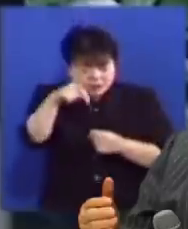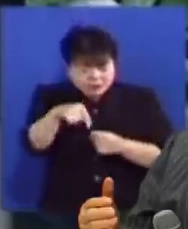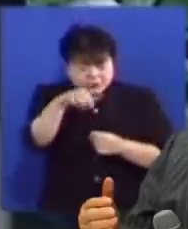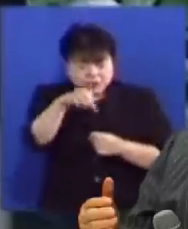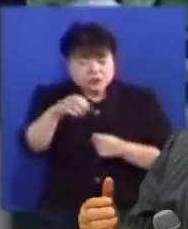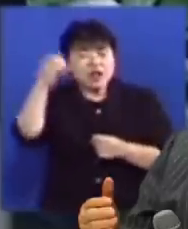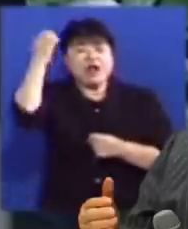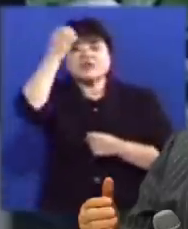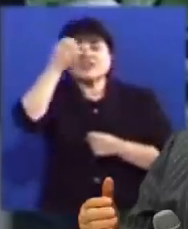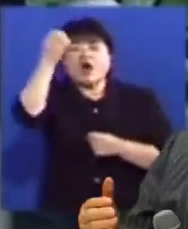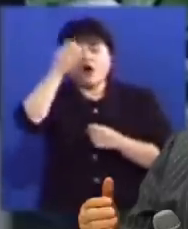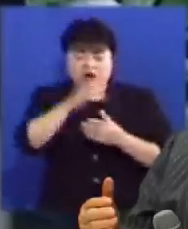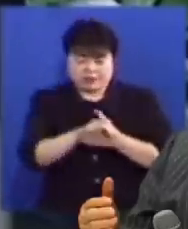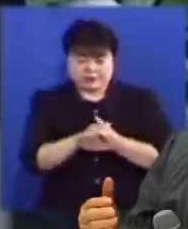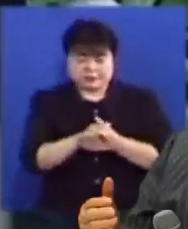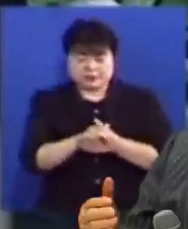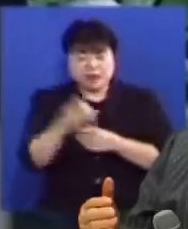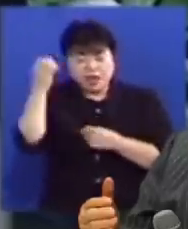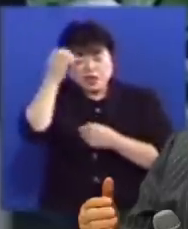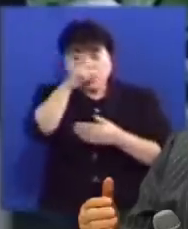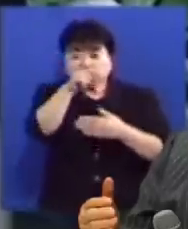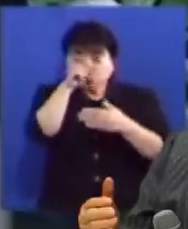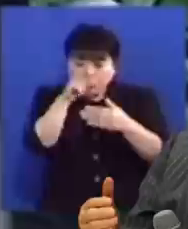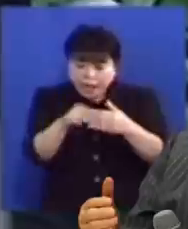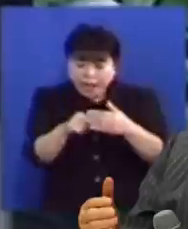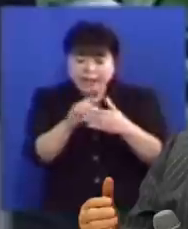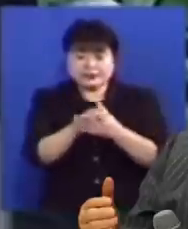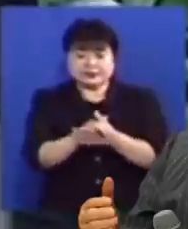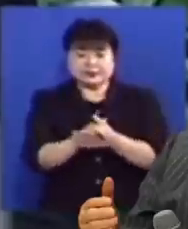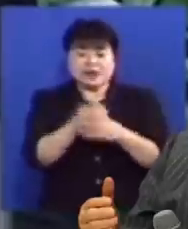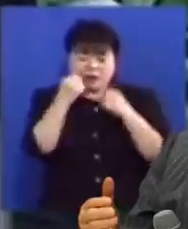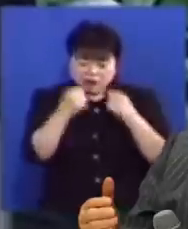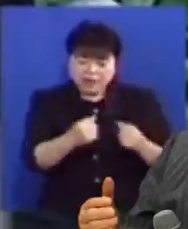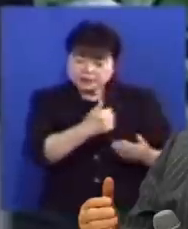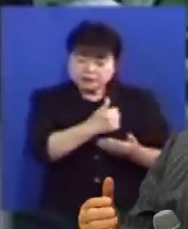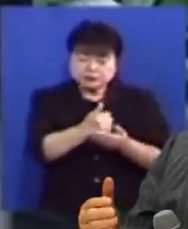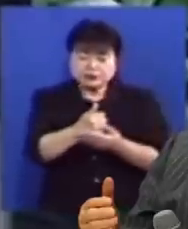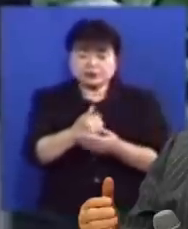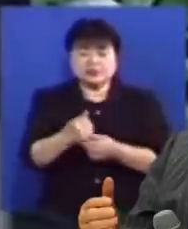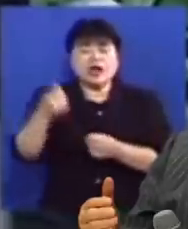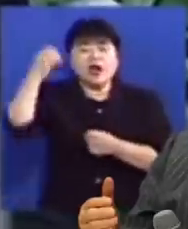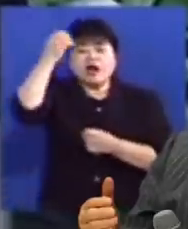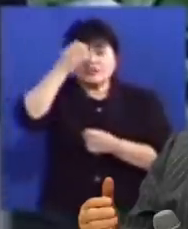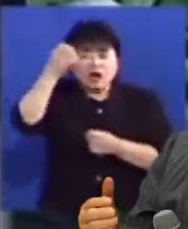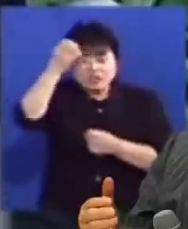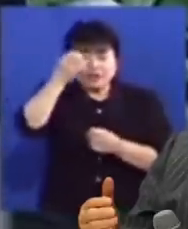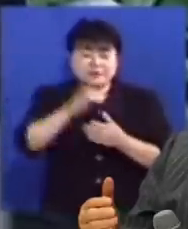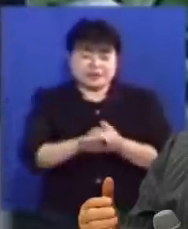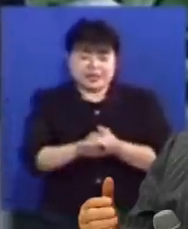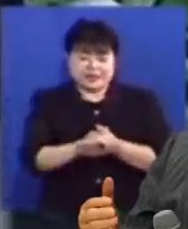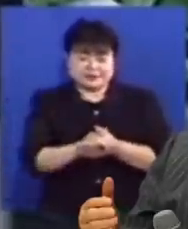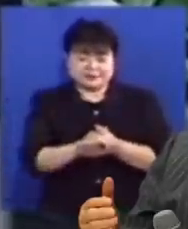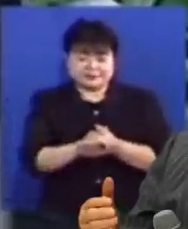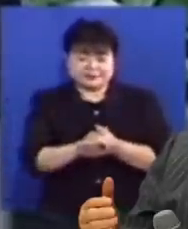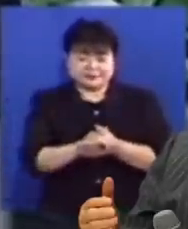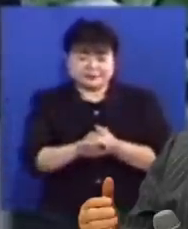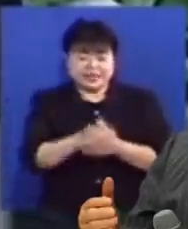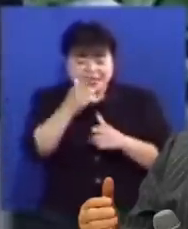영입니다 영 속에 그하시는 분이 성령인 것입니다 이분은